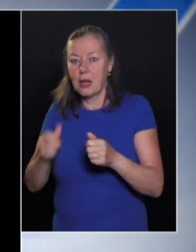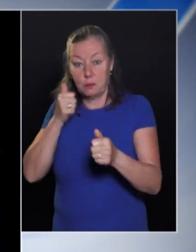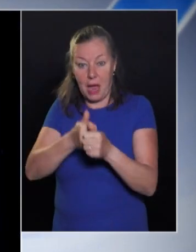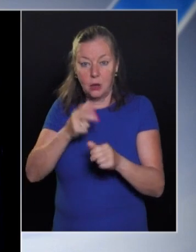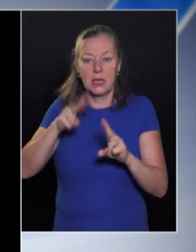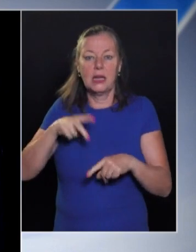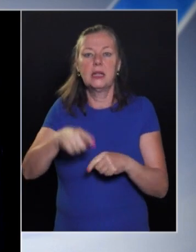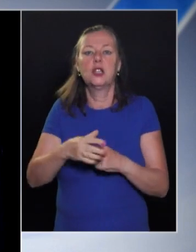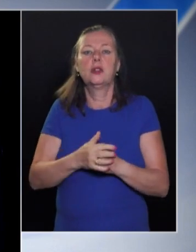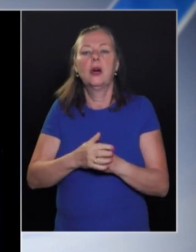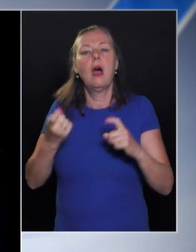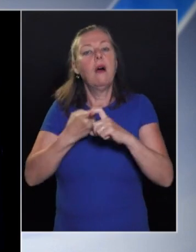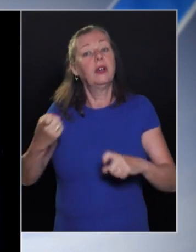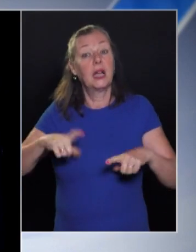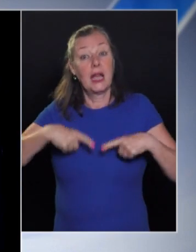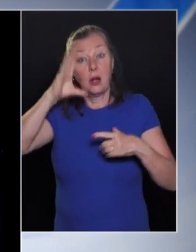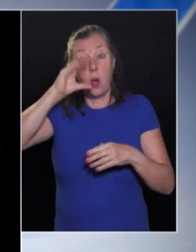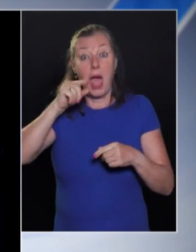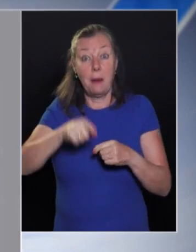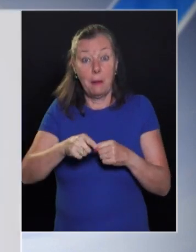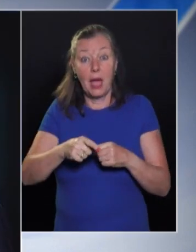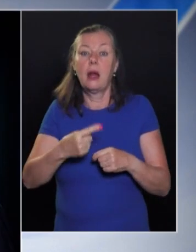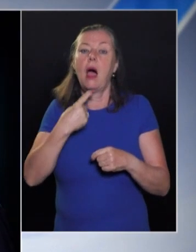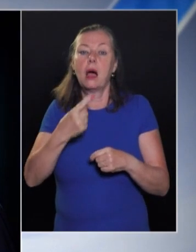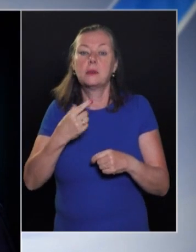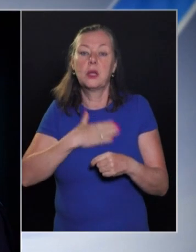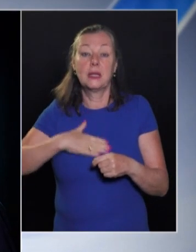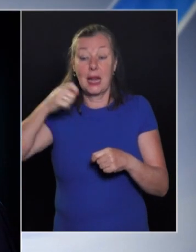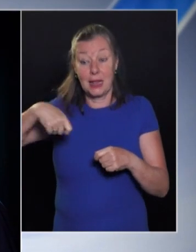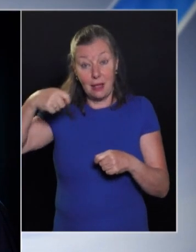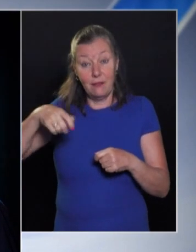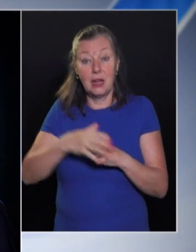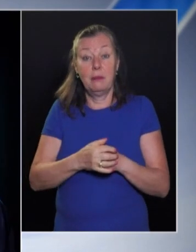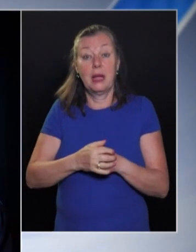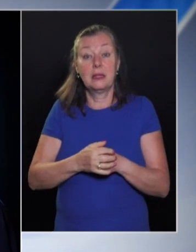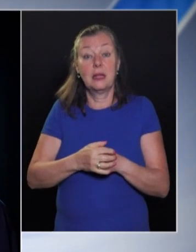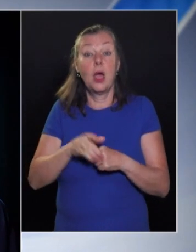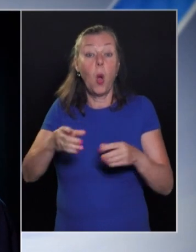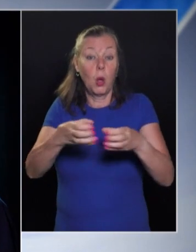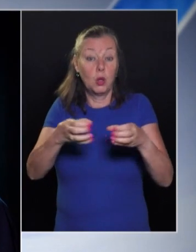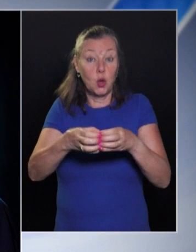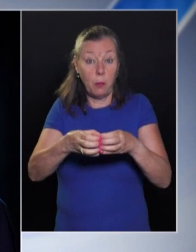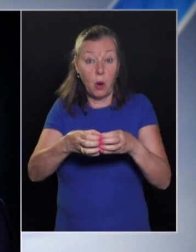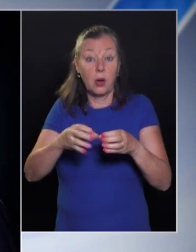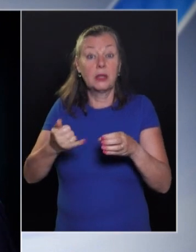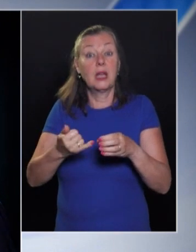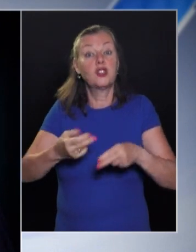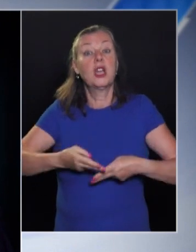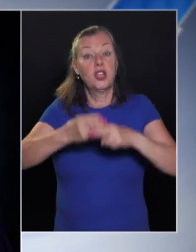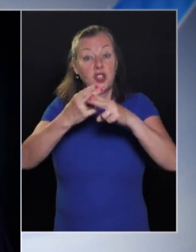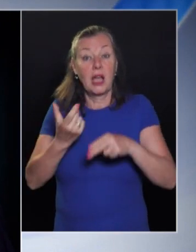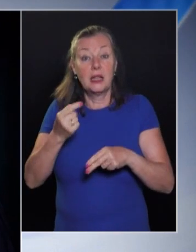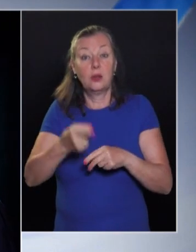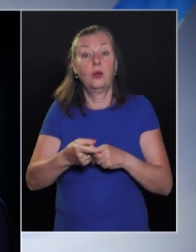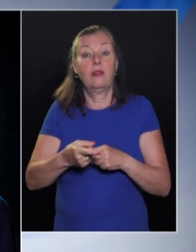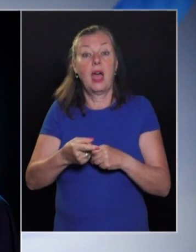egész más megközelítés van, hogy a fogyatékossággal élő emberek, akik azt mondják, hogy szeretnének filmezni, ők alakotnak egyfajta csoportot, és akkor egyfajta